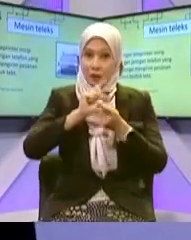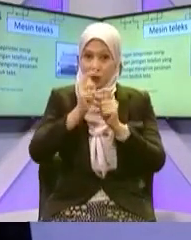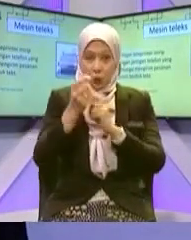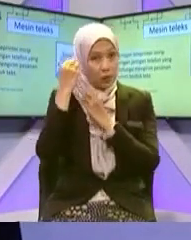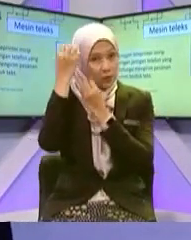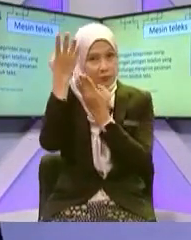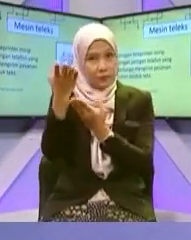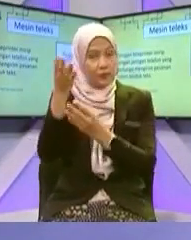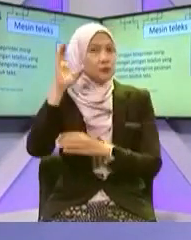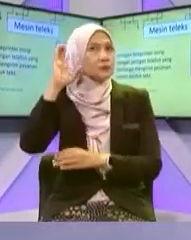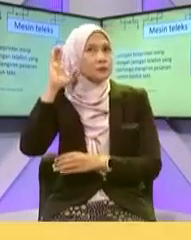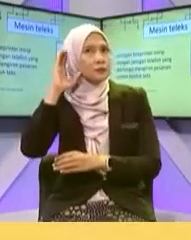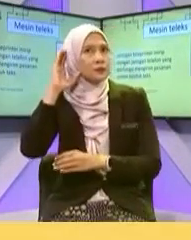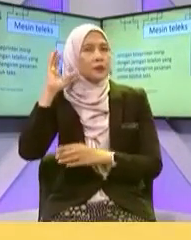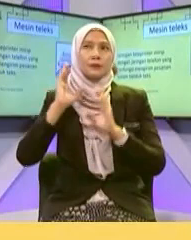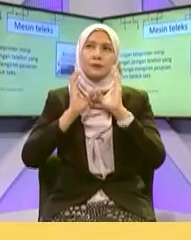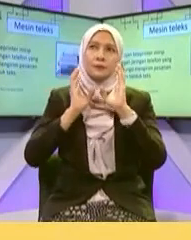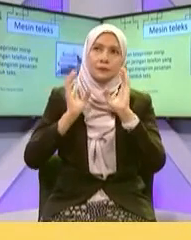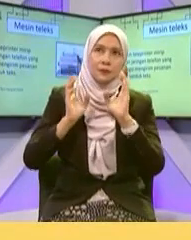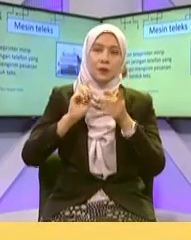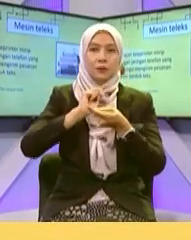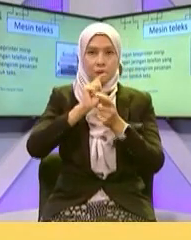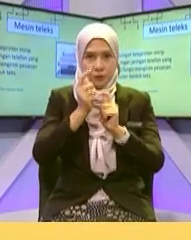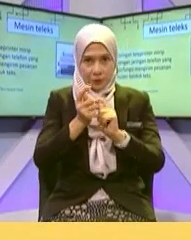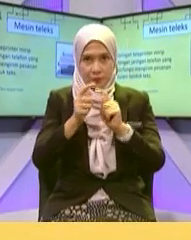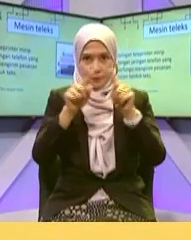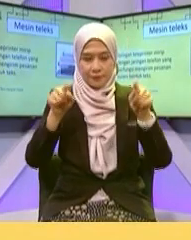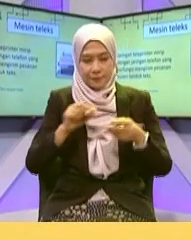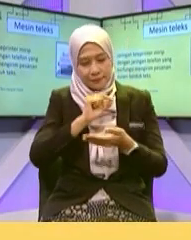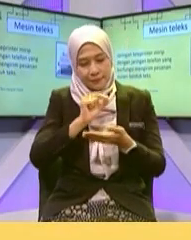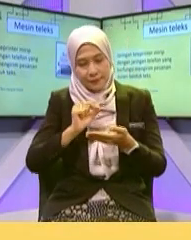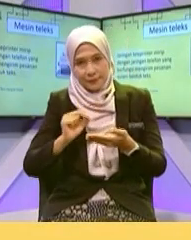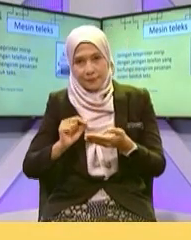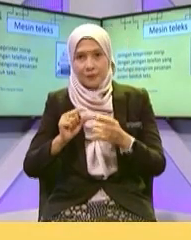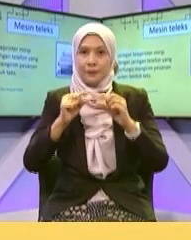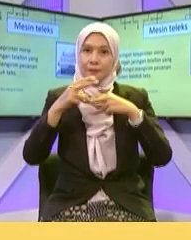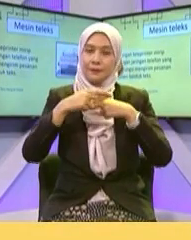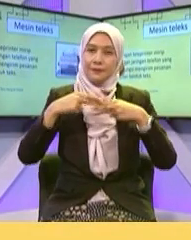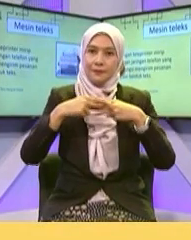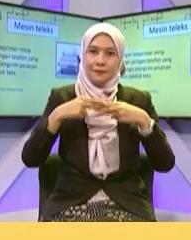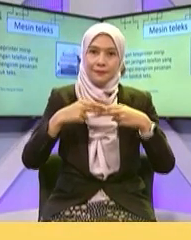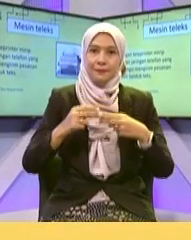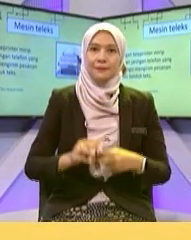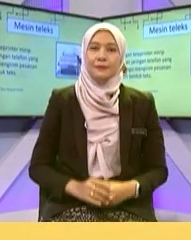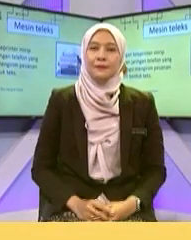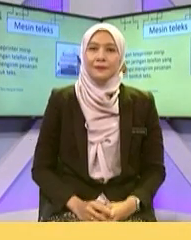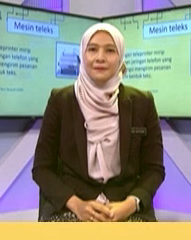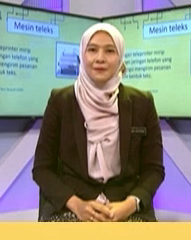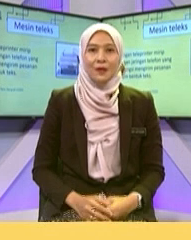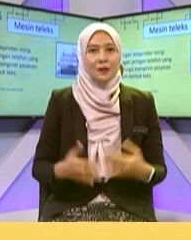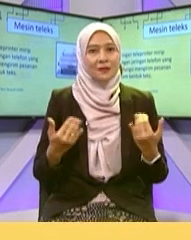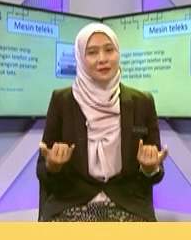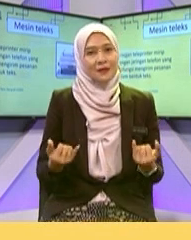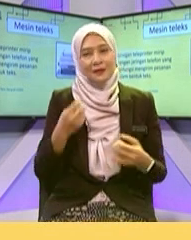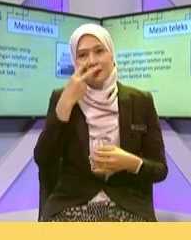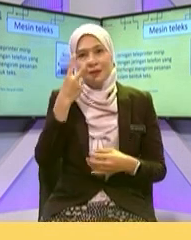Sebab dulu kan Teknologi masih Kurang Berbanding sekarang kan Sekarang makin lama Semakin kecil Makin nipis Makin